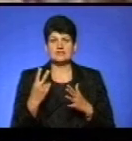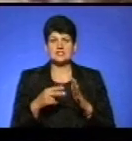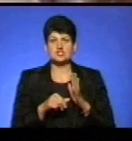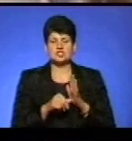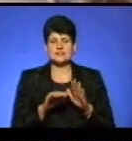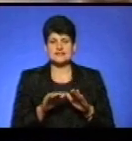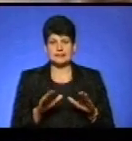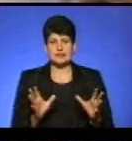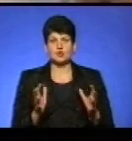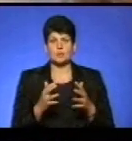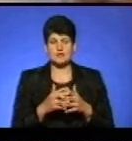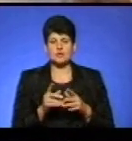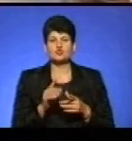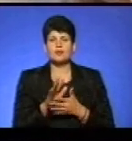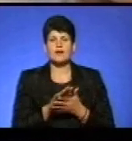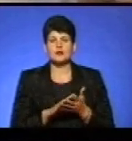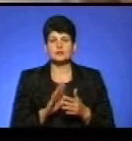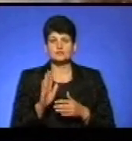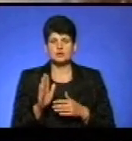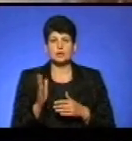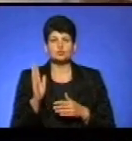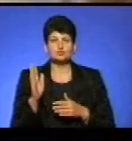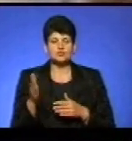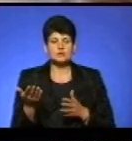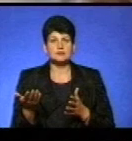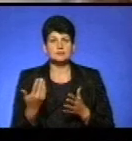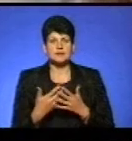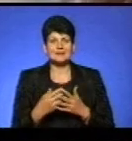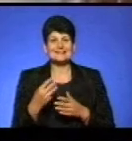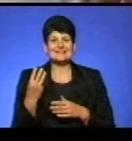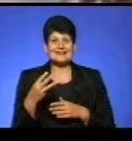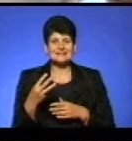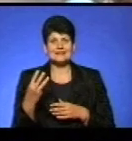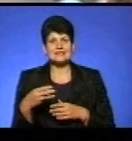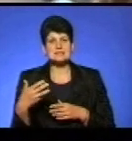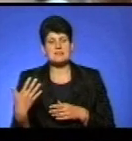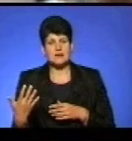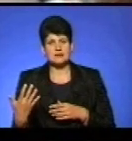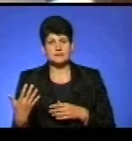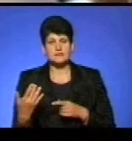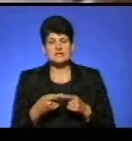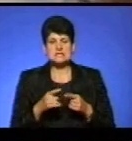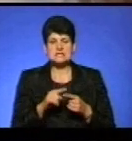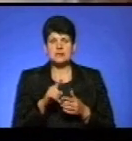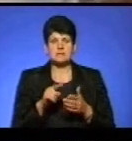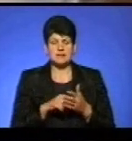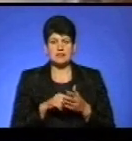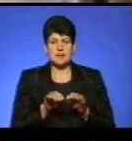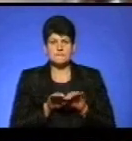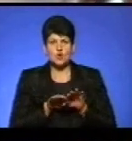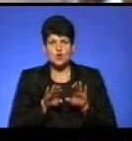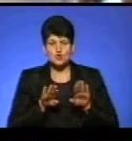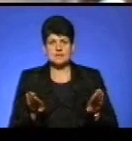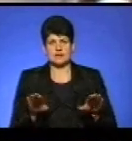дітей, якщо об'єднати. Що буде далі, якщо буде 30-35? Це питання про роз'єднання нашої